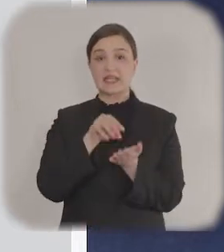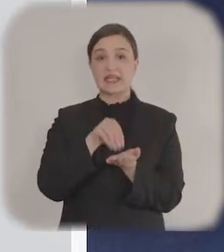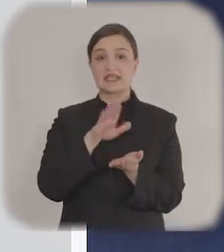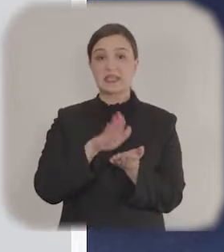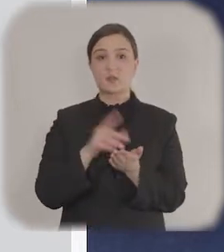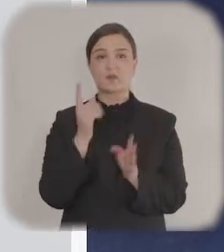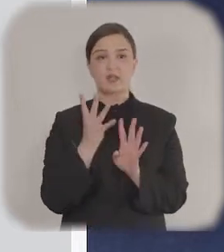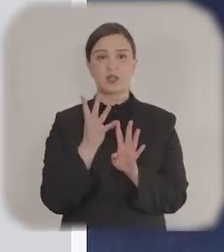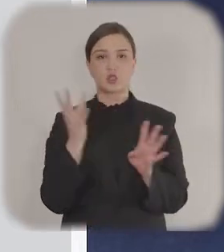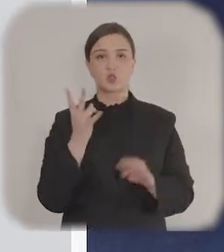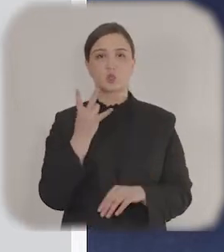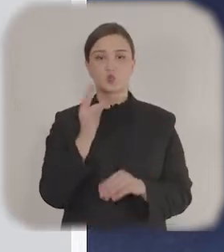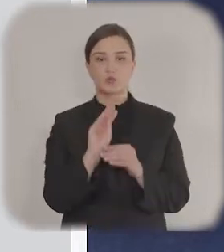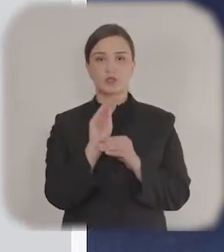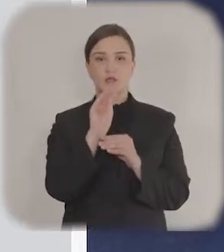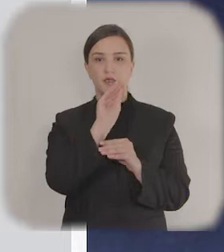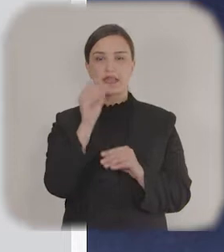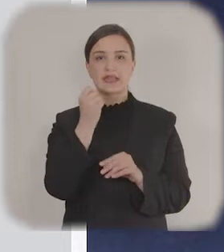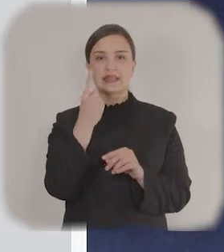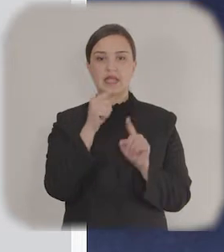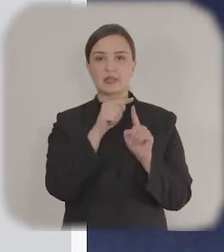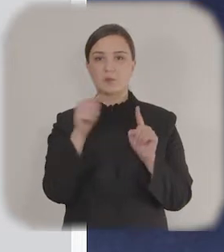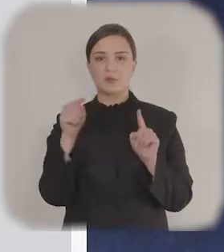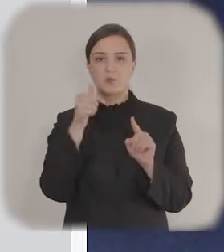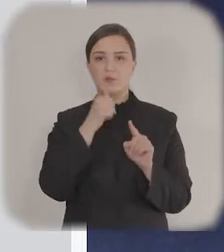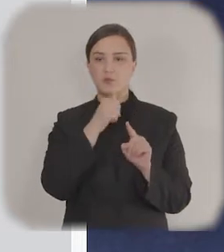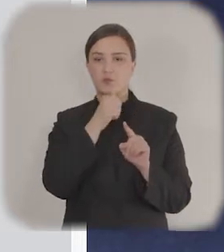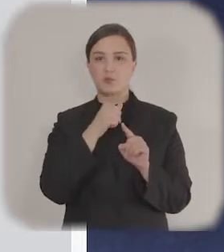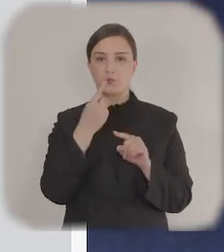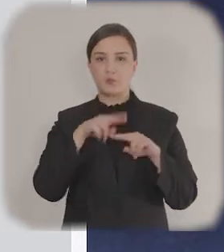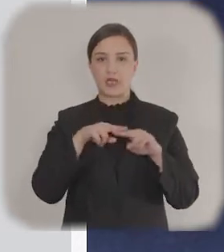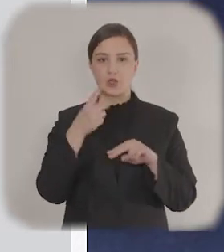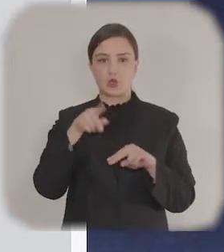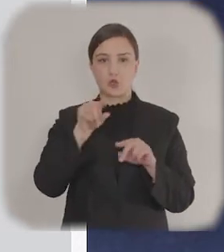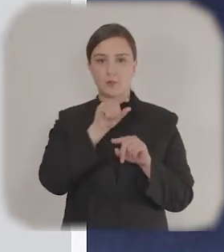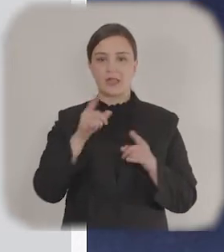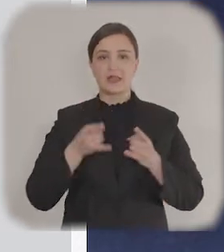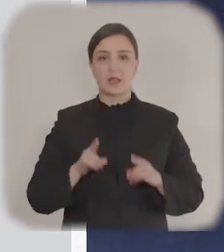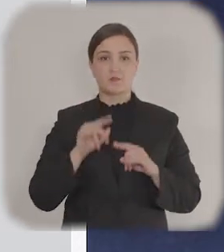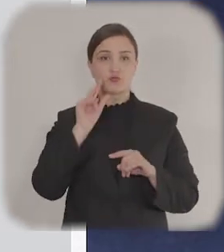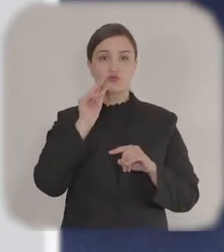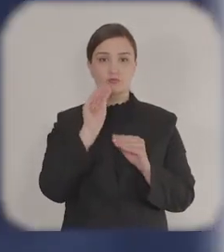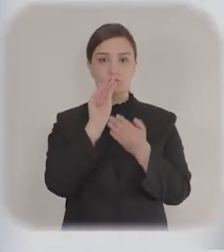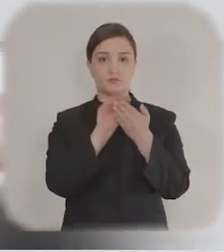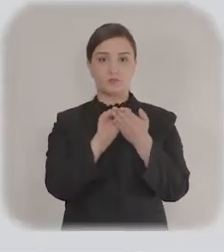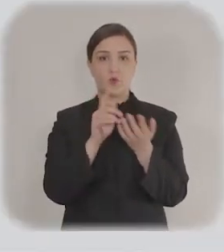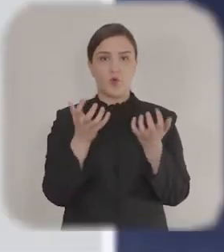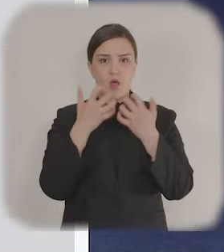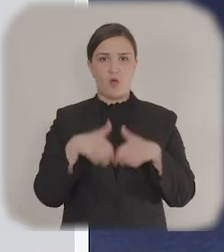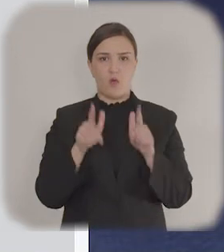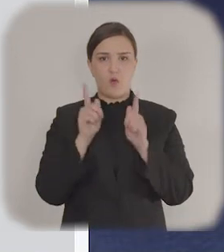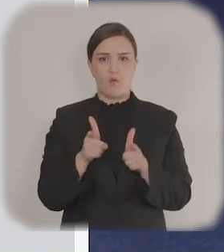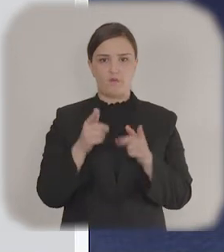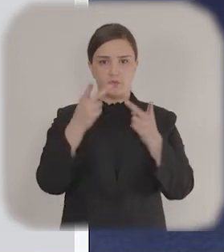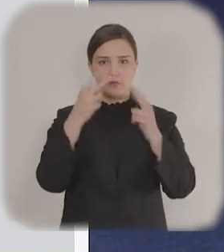nişanlı şəxsin ömrənizi və doğum tarixinizi daxil etməlisiniz. Bir neçə saniyadan sonra sistem şəxsi verilmişlərinizi avtomatik